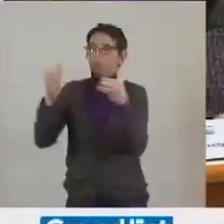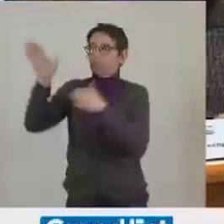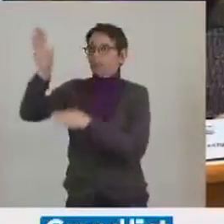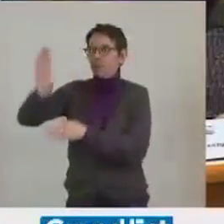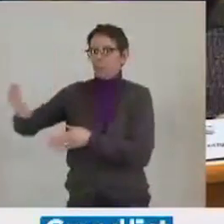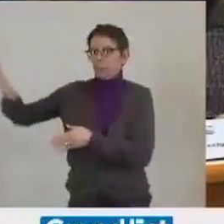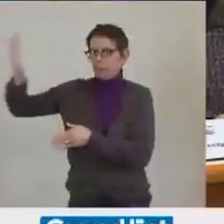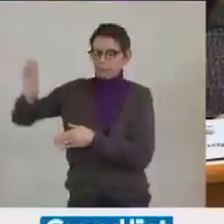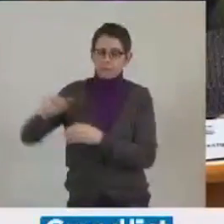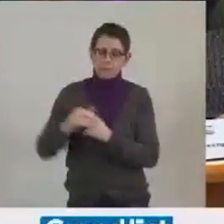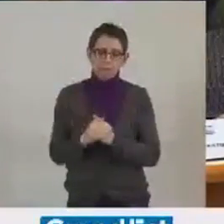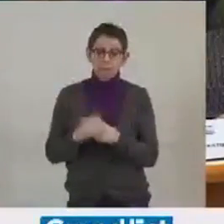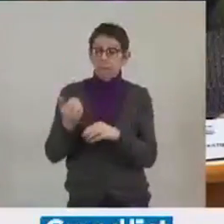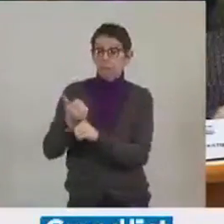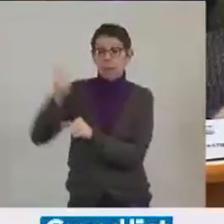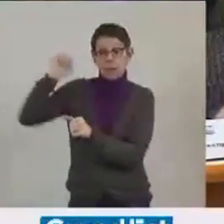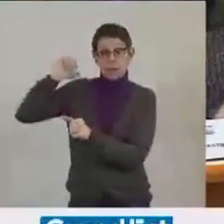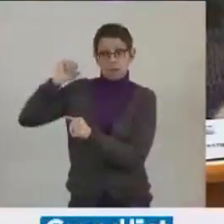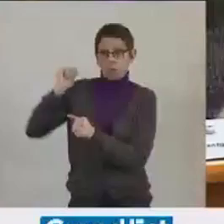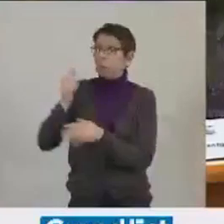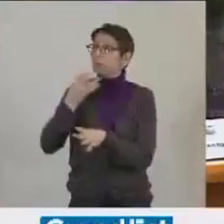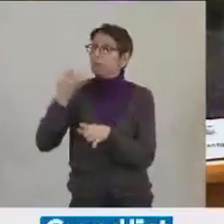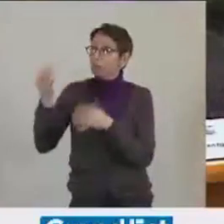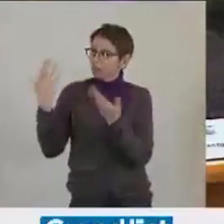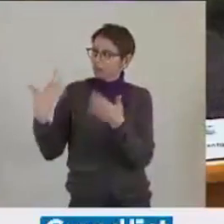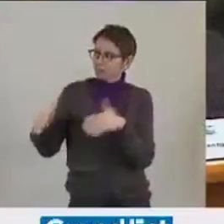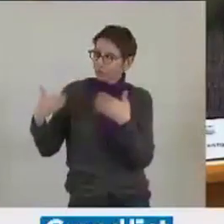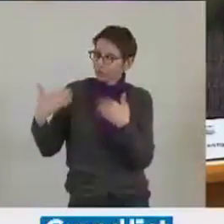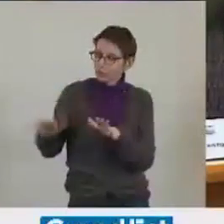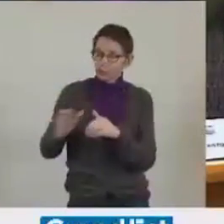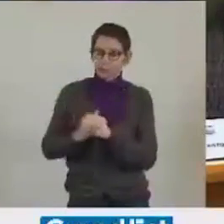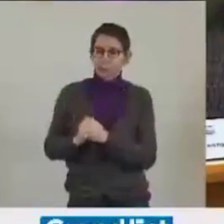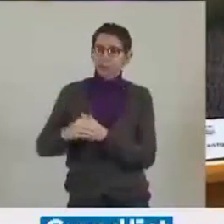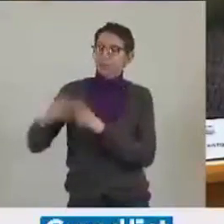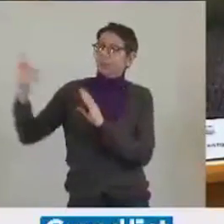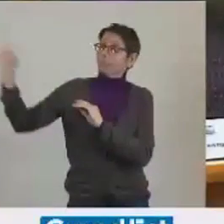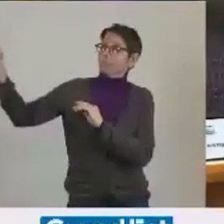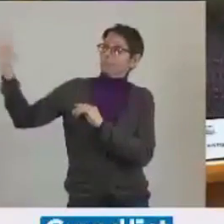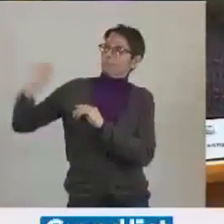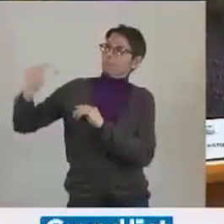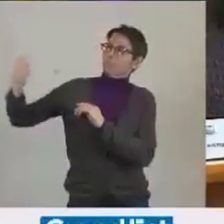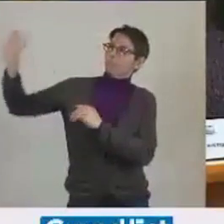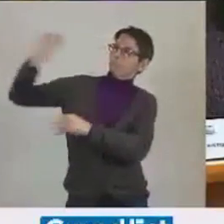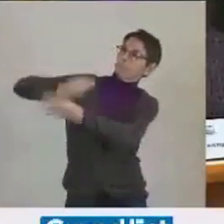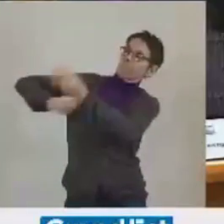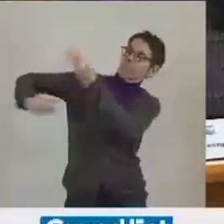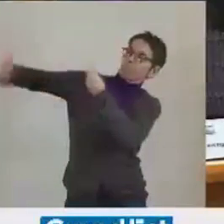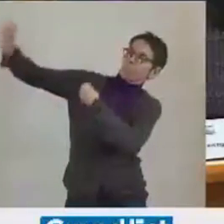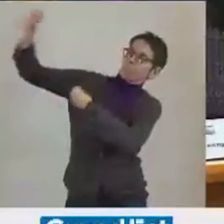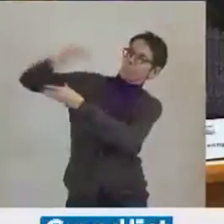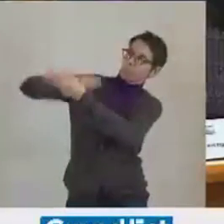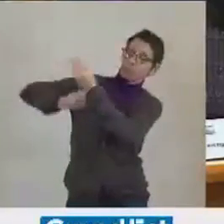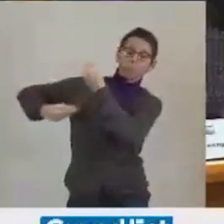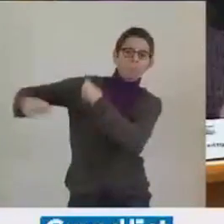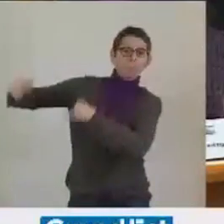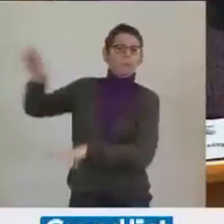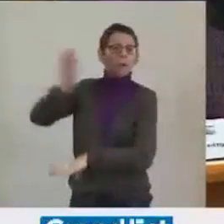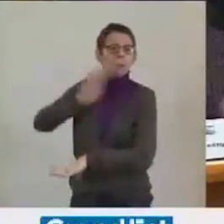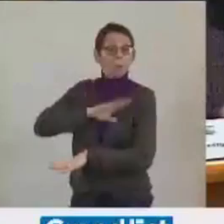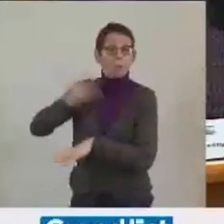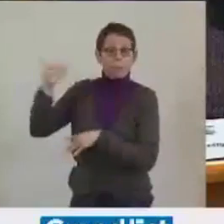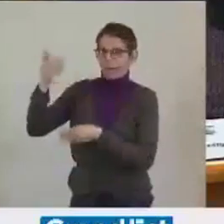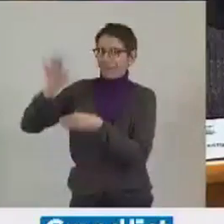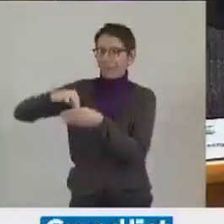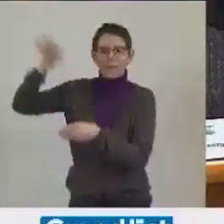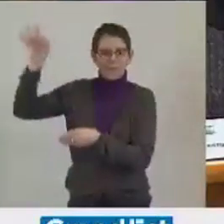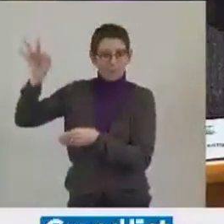dit, nous avons reçu collectivement mandat. Nous avons mandat des électeurs pour construire